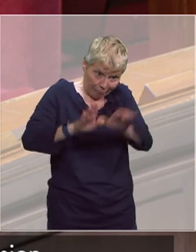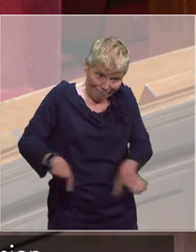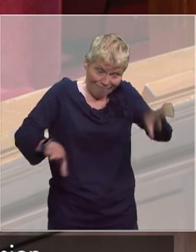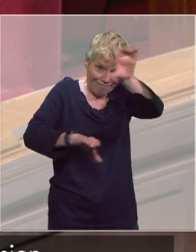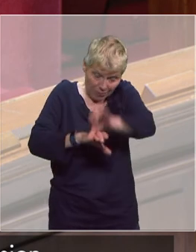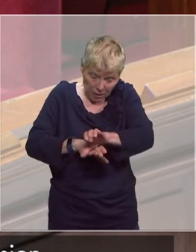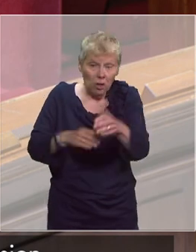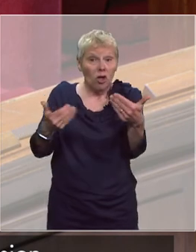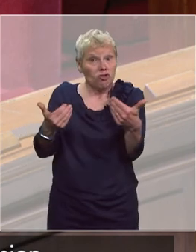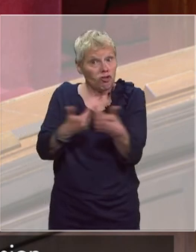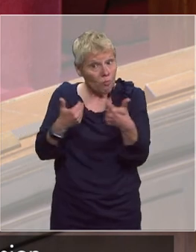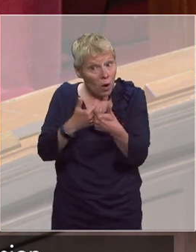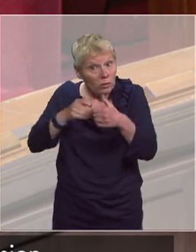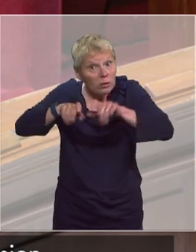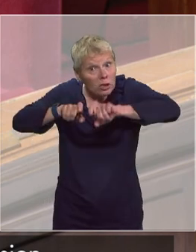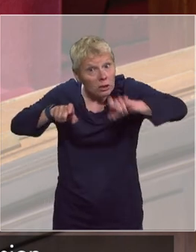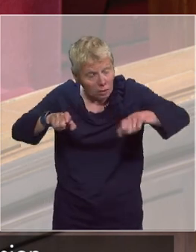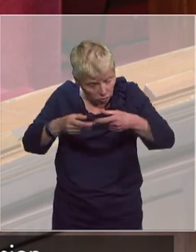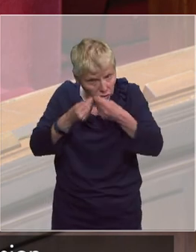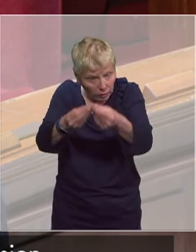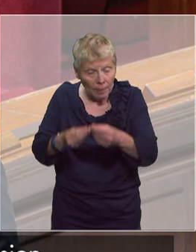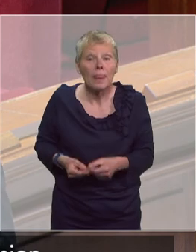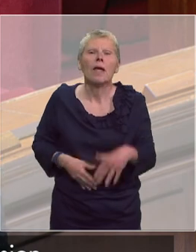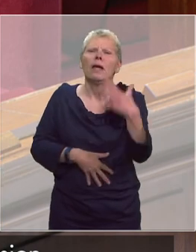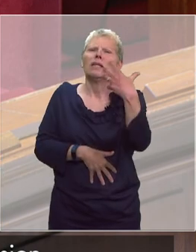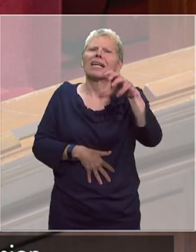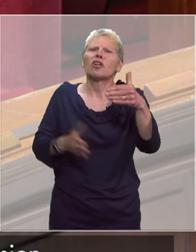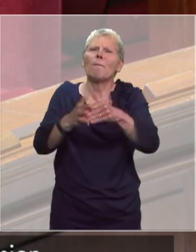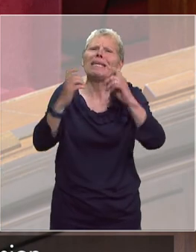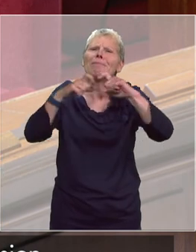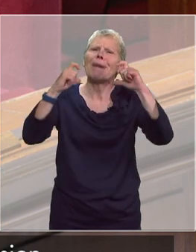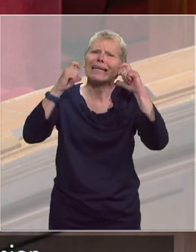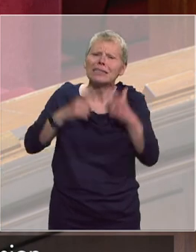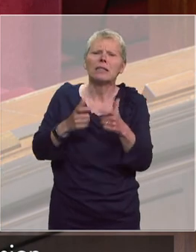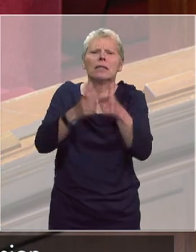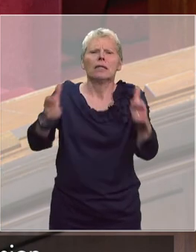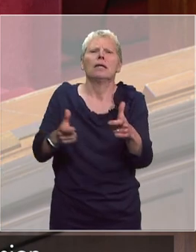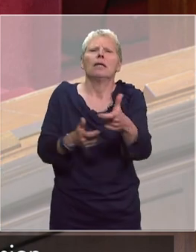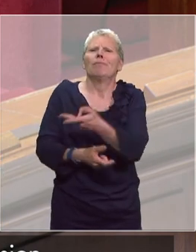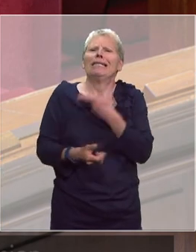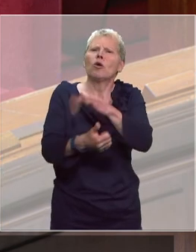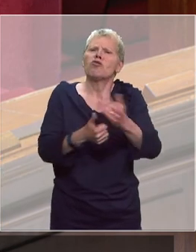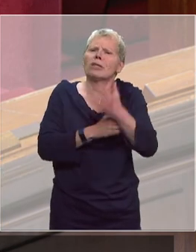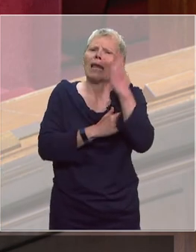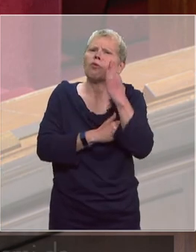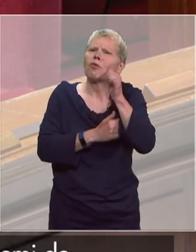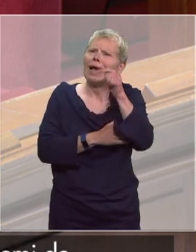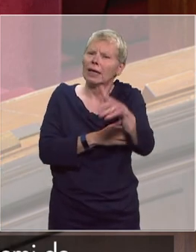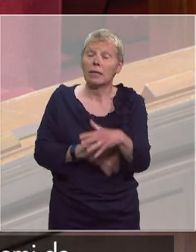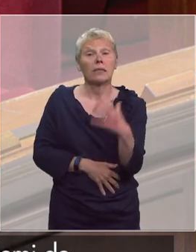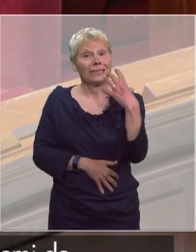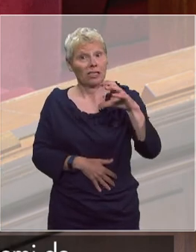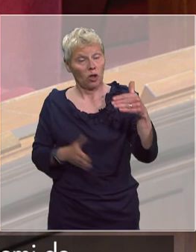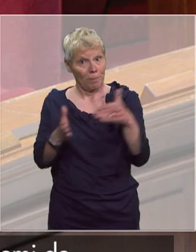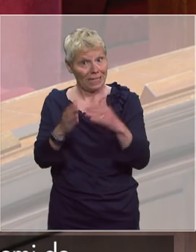vous me demandez des chiffres, je vous les donne. Vous dire également que les 500 000 masques que le secteur médico-social a demandé chaque jour, ce sont les 500 000